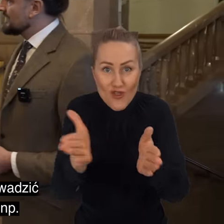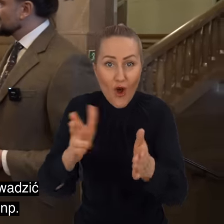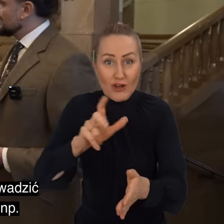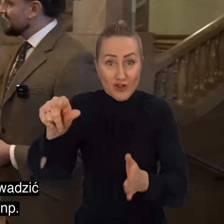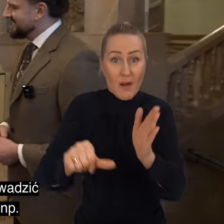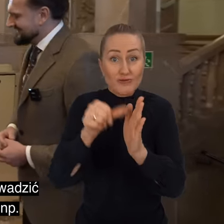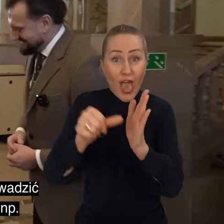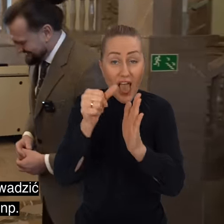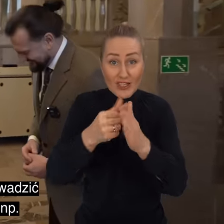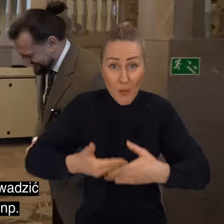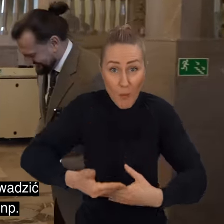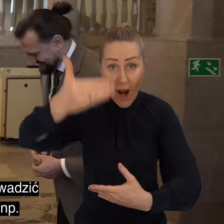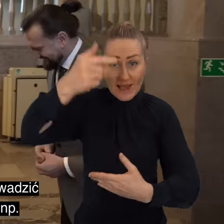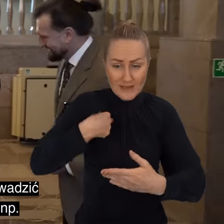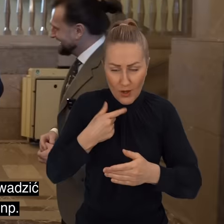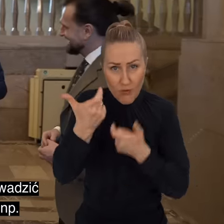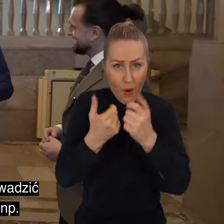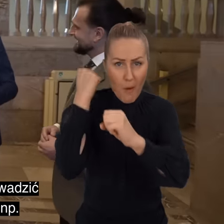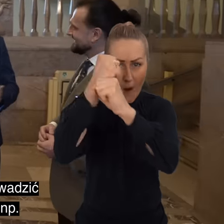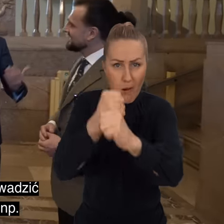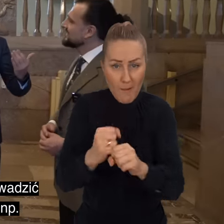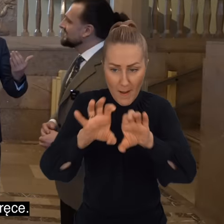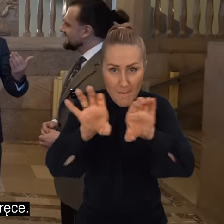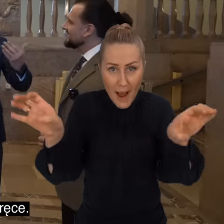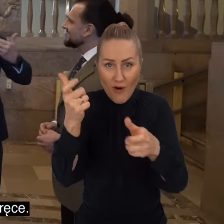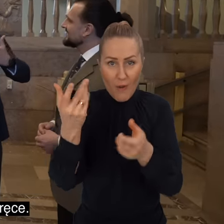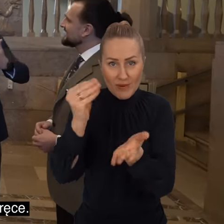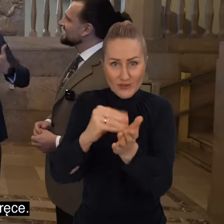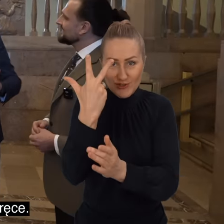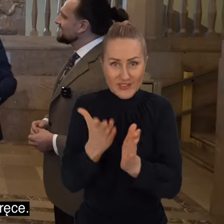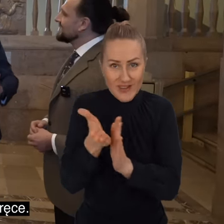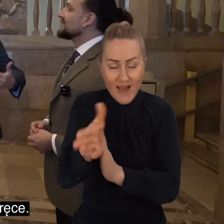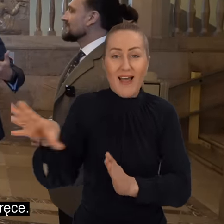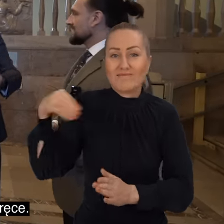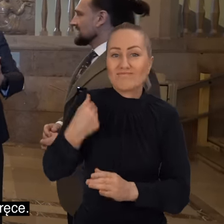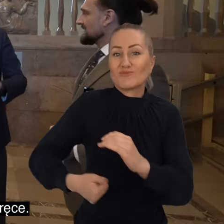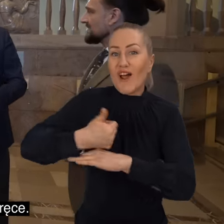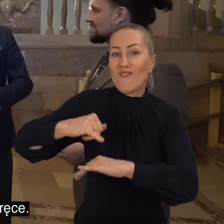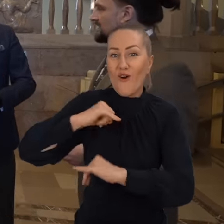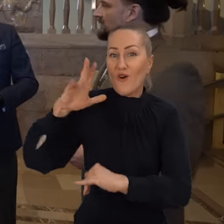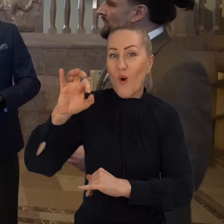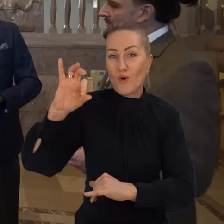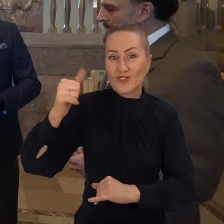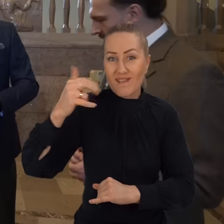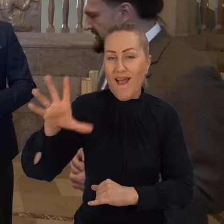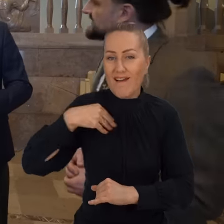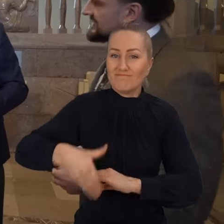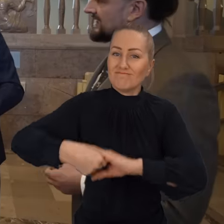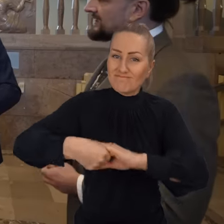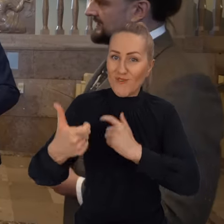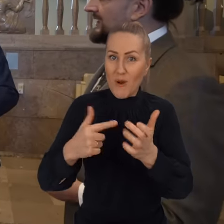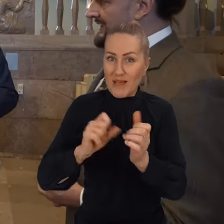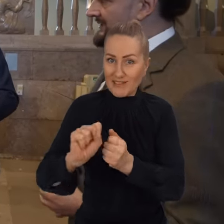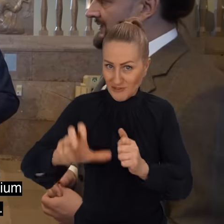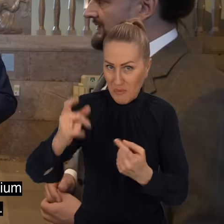rozkuć tę płaskorzeźbę i wprowadzić tam element trzeciej drogi. Na przykład ja z przewodniczącym Kościniakiem podający sobie ręce, co pan o tym myśli? Myślę, że